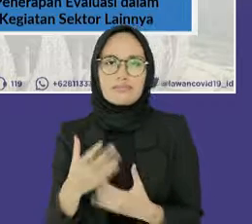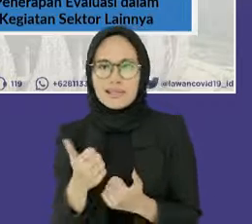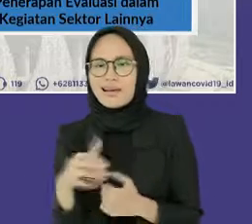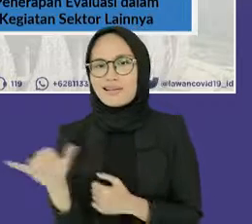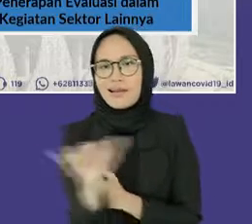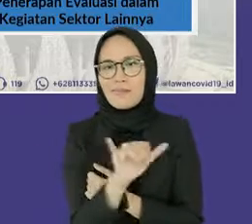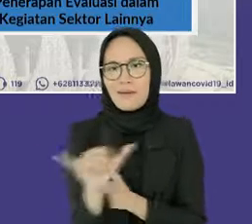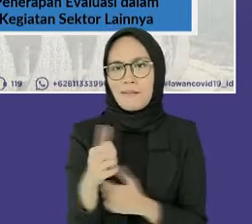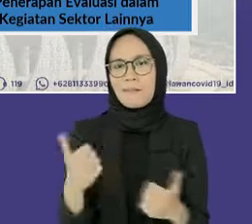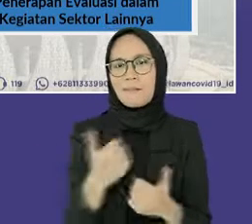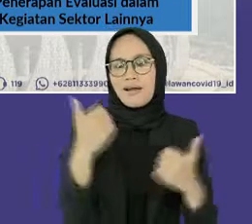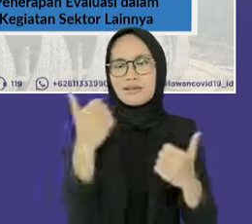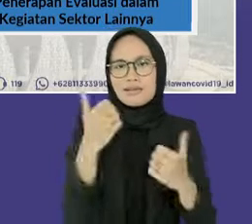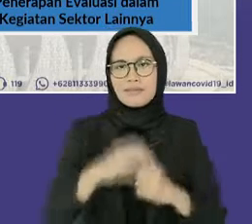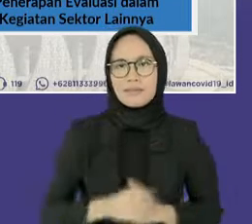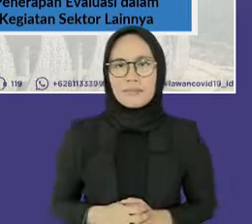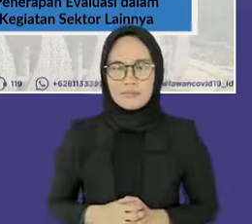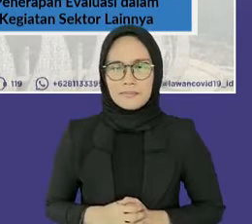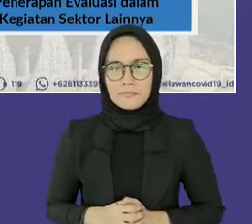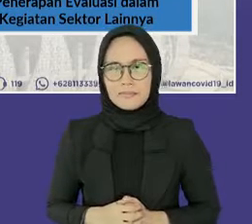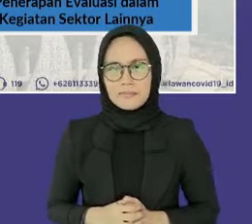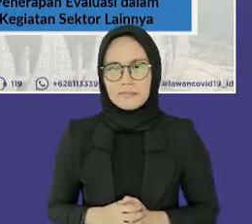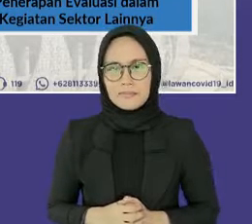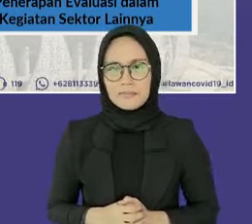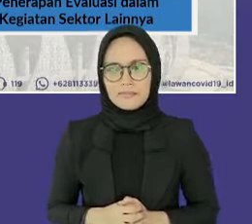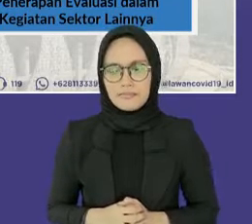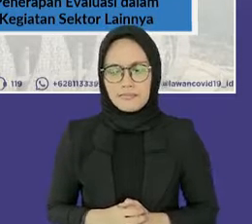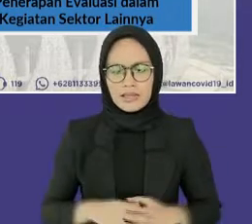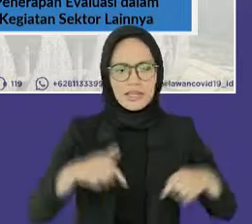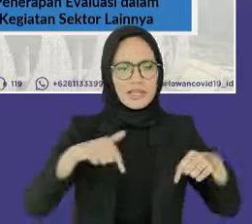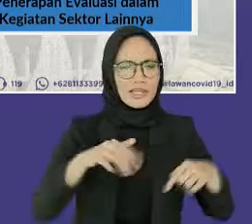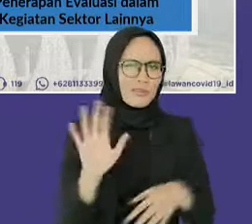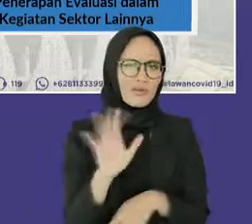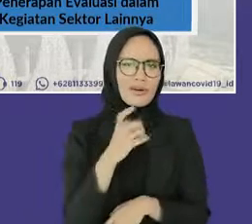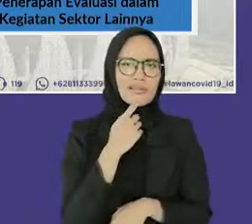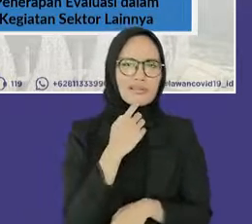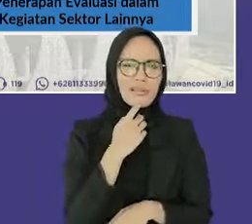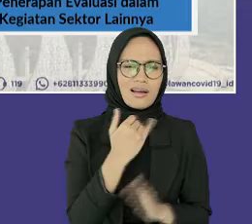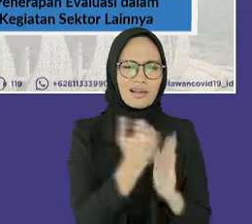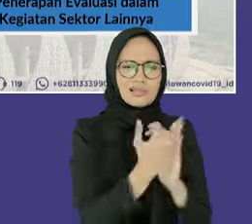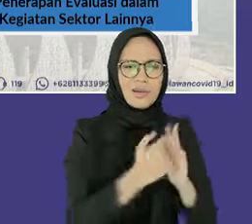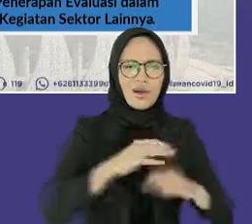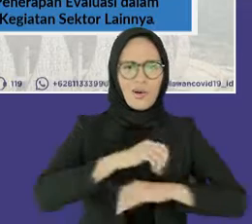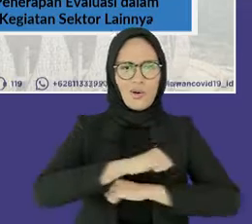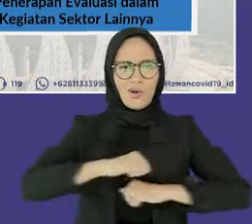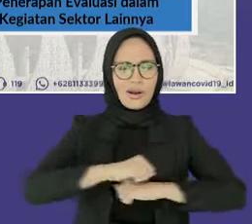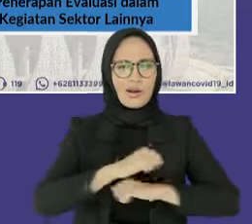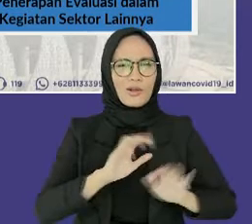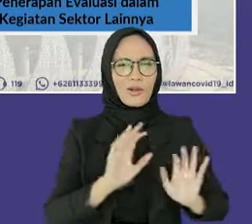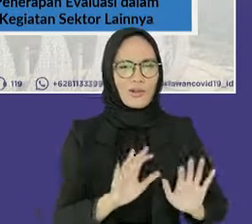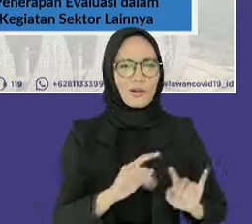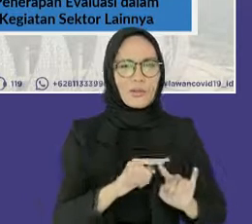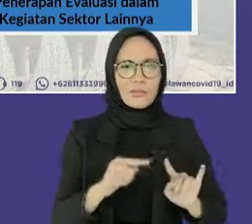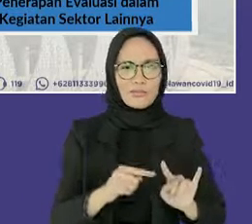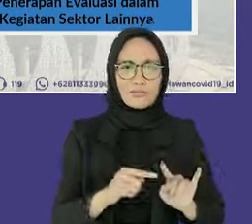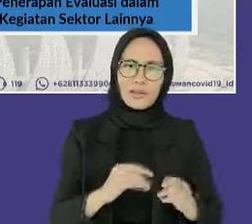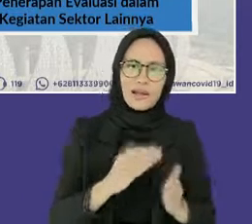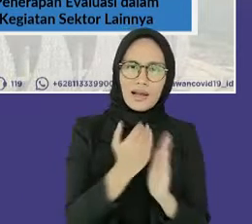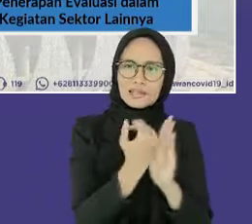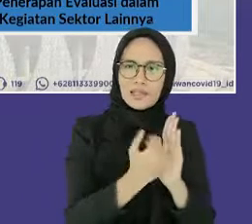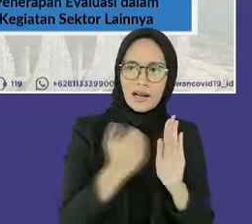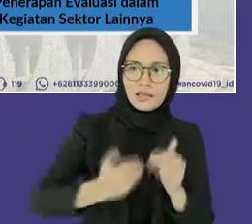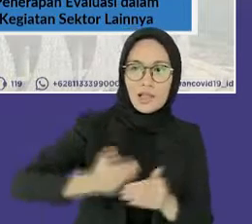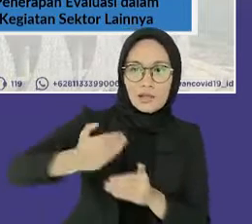dapat dimanfaatkan tidak terbatas untuk penyelenggaraan acara olahraga, namun acara-acara lain yang melibatkan banyak orang